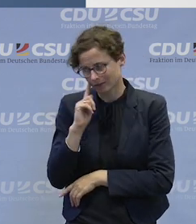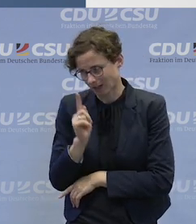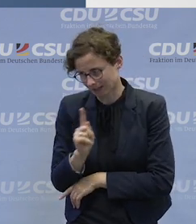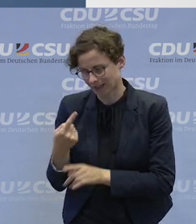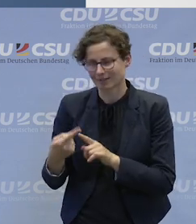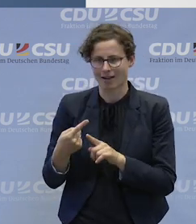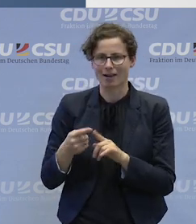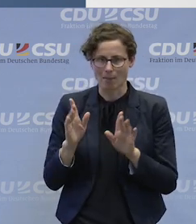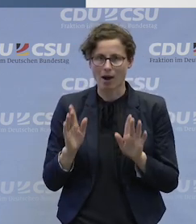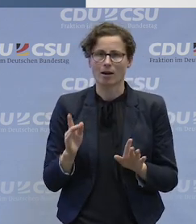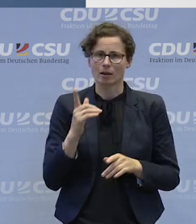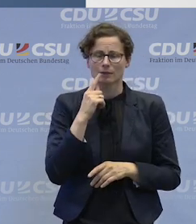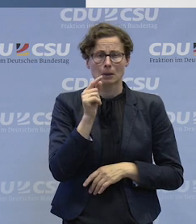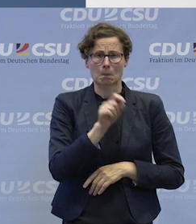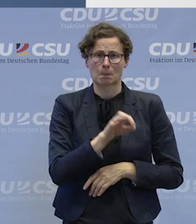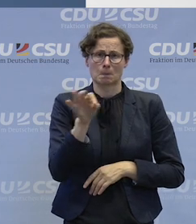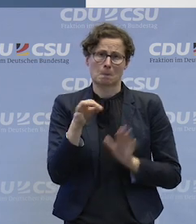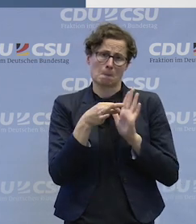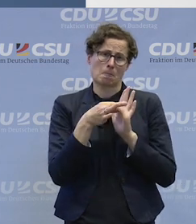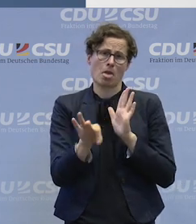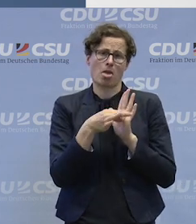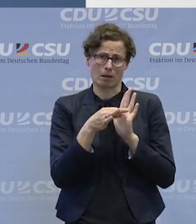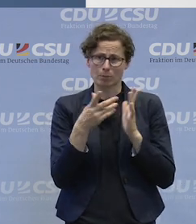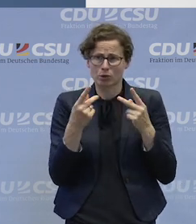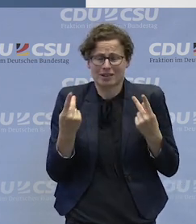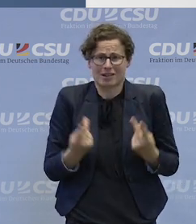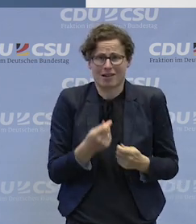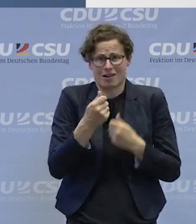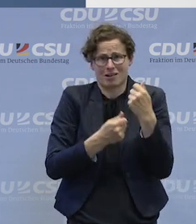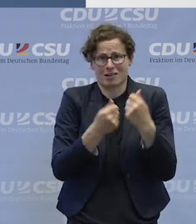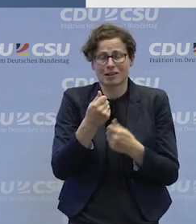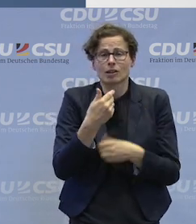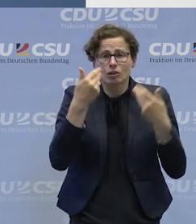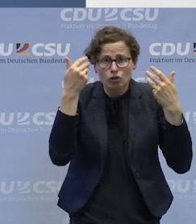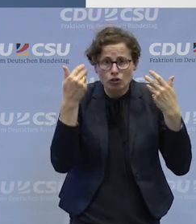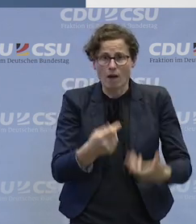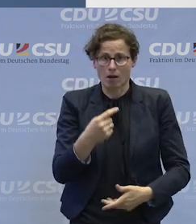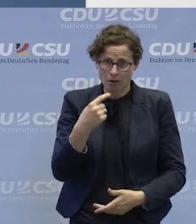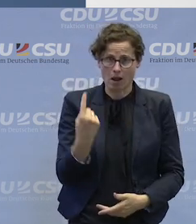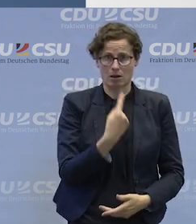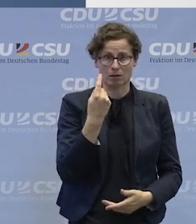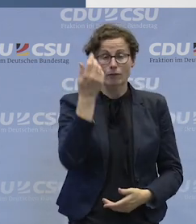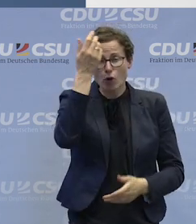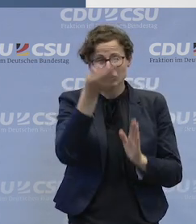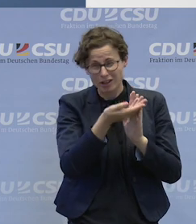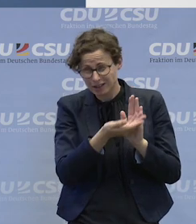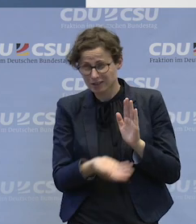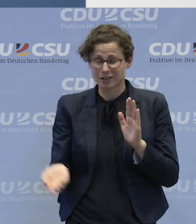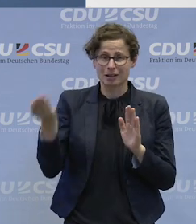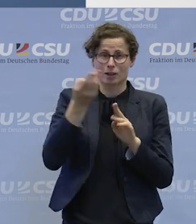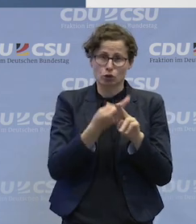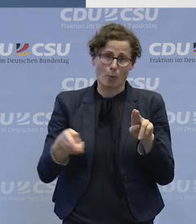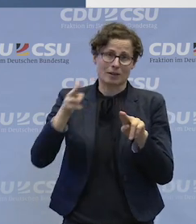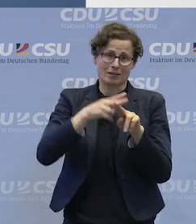nicht bekannt. Aber es ist egal, darum geht es auch gar nicht. Sondern selbst wenn wir auf 2, 3 Prozent kommen, dann hätten wir die Zahl